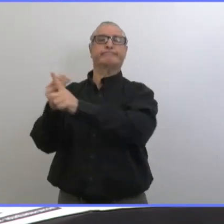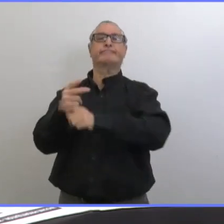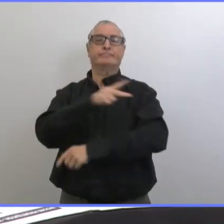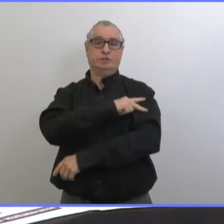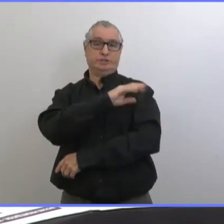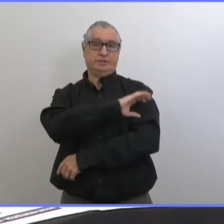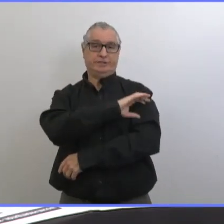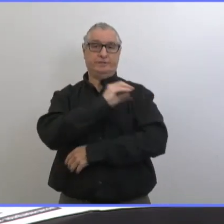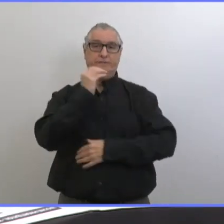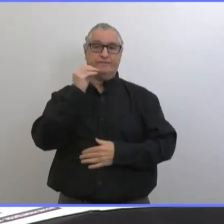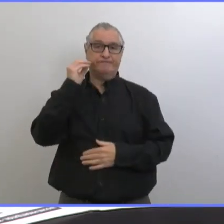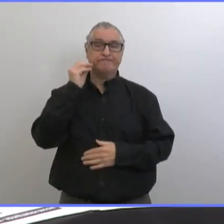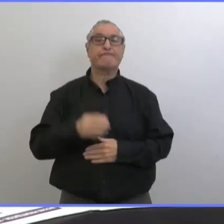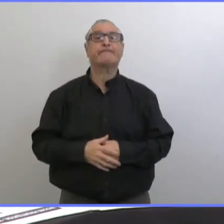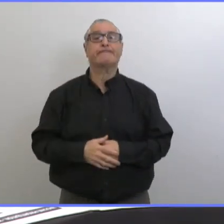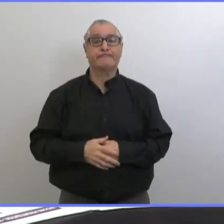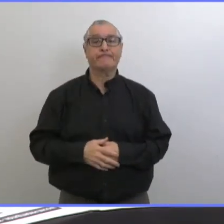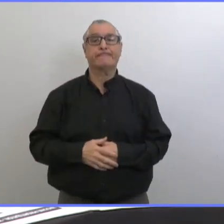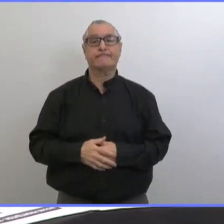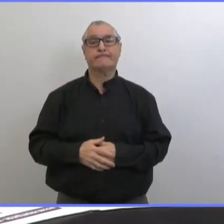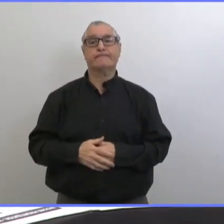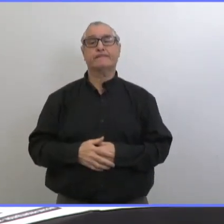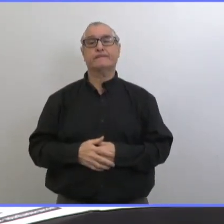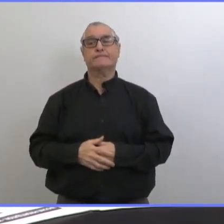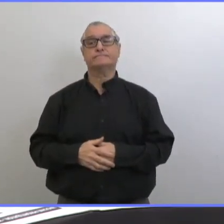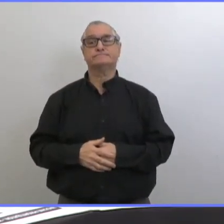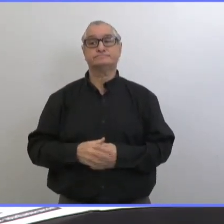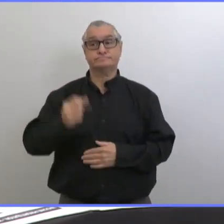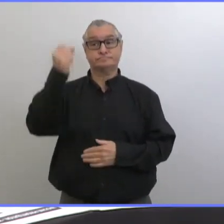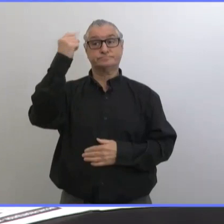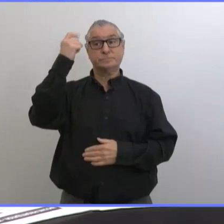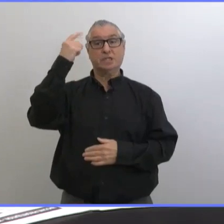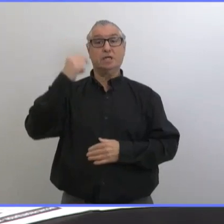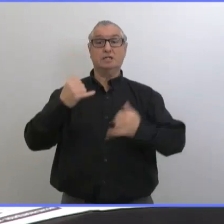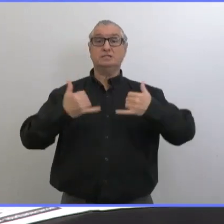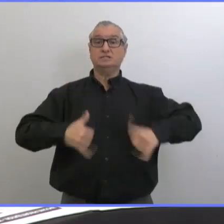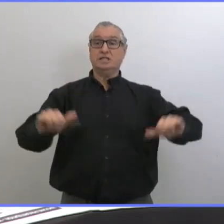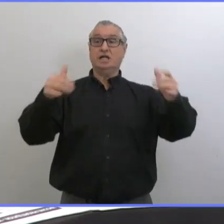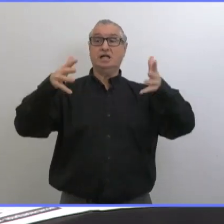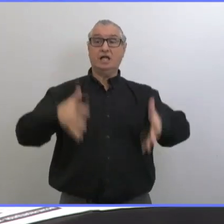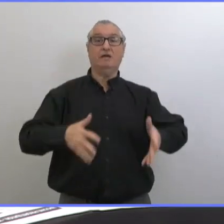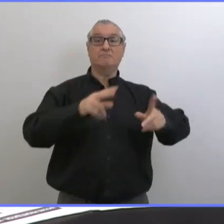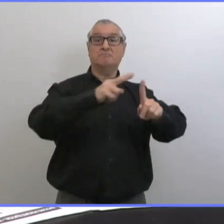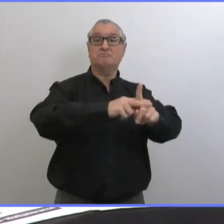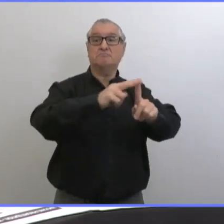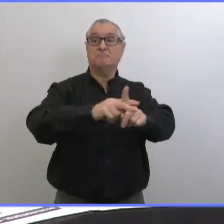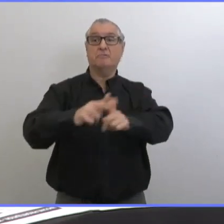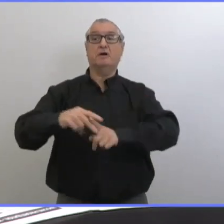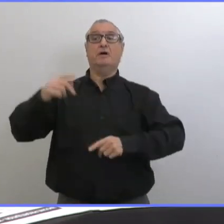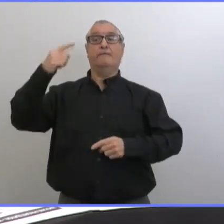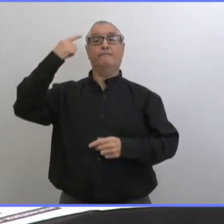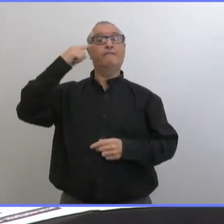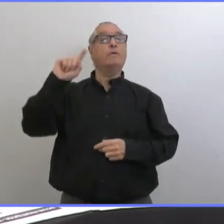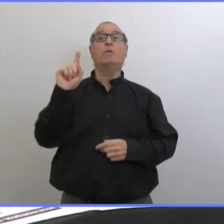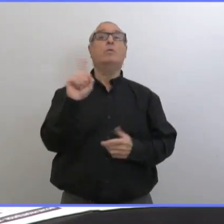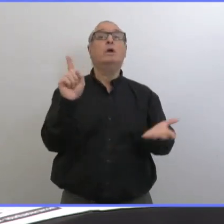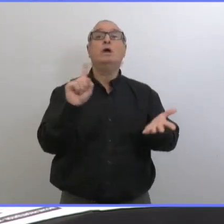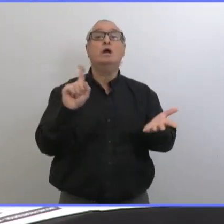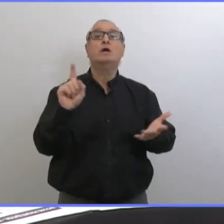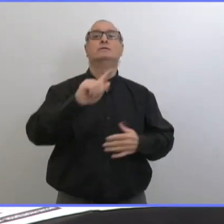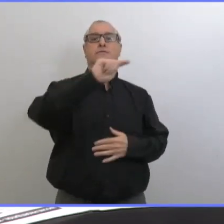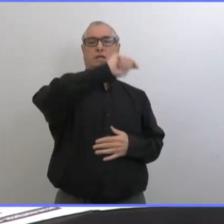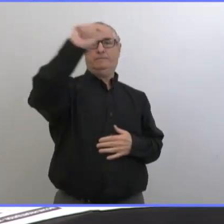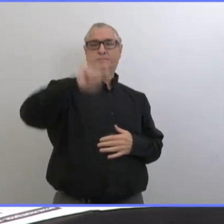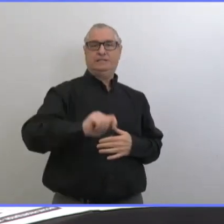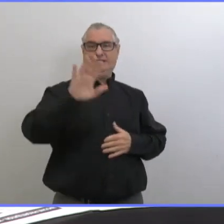lundi, on avait un très grand nombre de résidents qui avaient été immunisés. Il y a encore quelques rendez-vous disponibles à Thomson la semaine prochaine